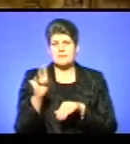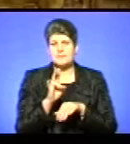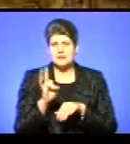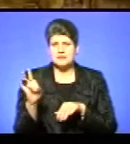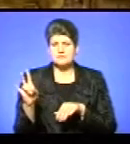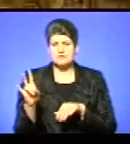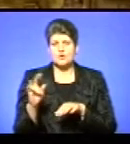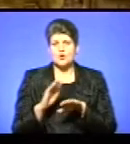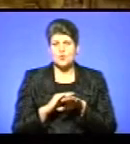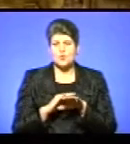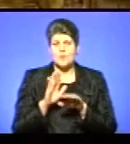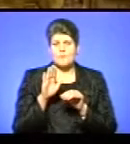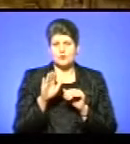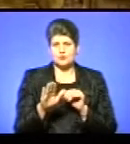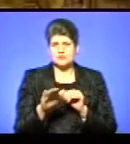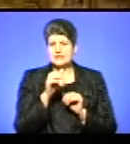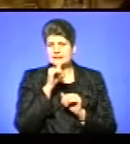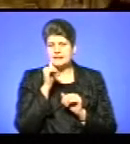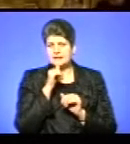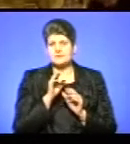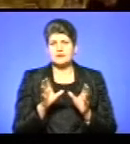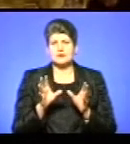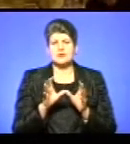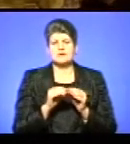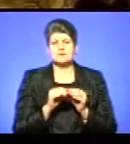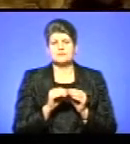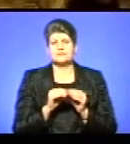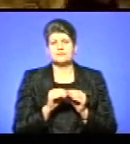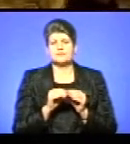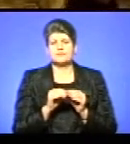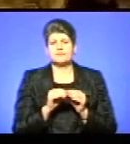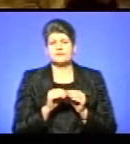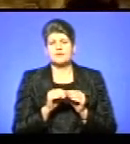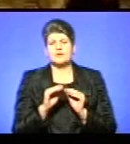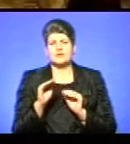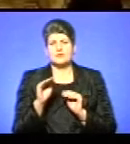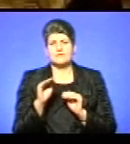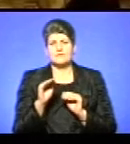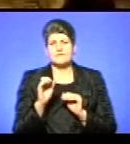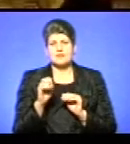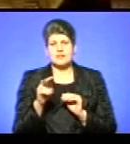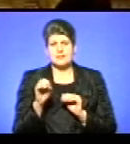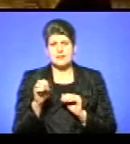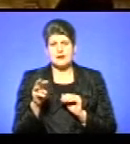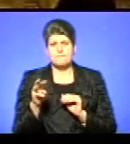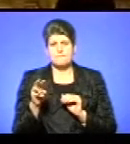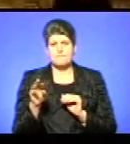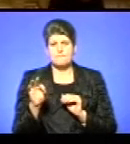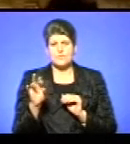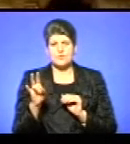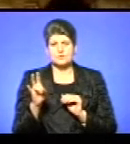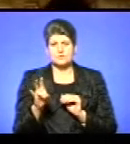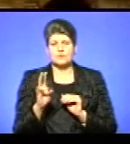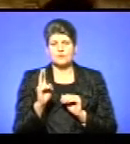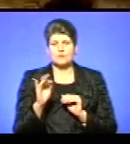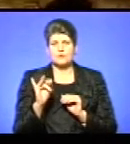рукоположеним таємно, разом з Филимоною Курчабою, також чину найсвятішого ізбавителя, їх